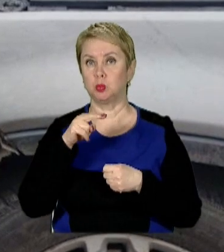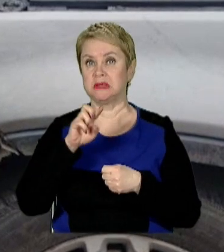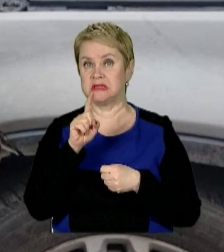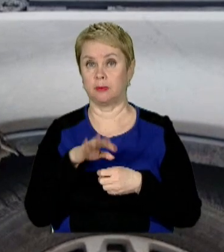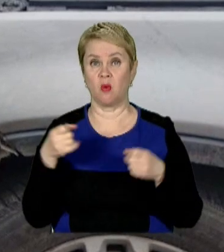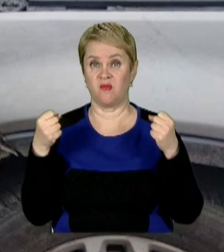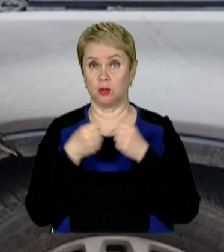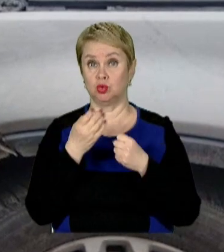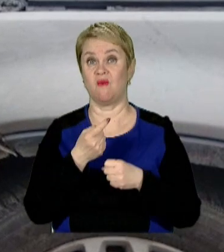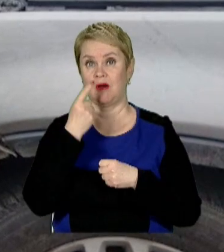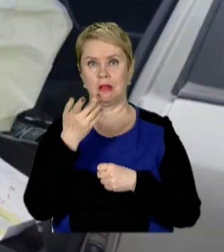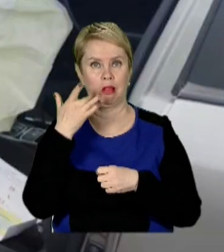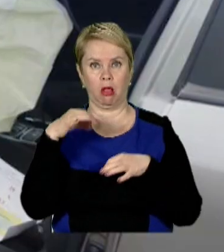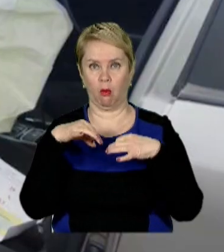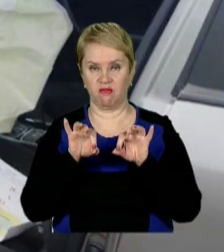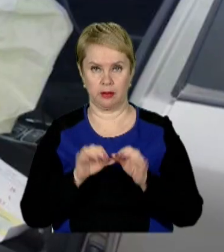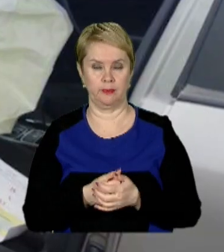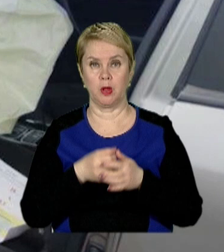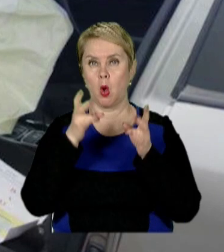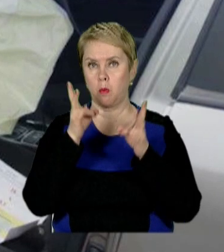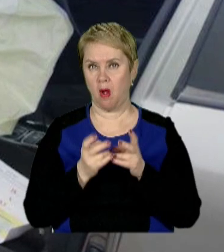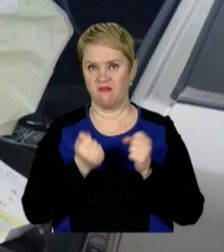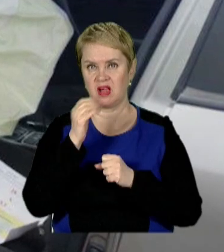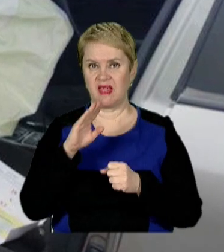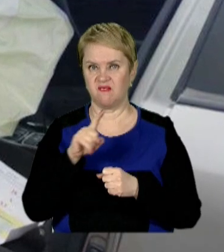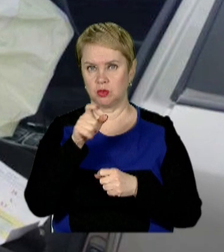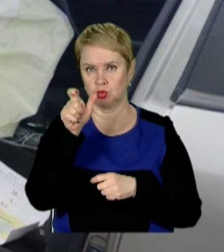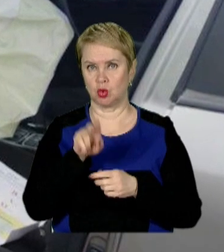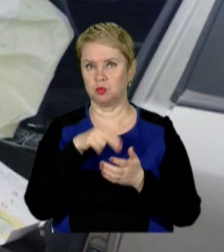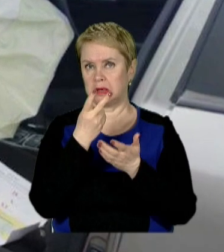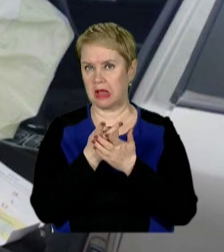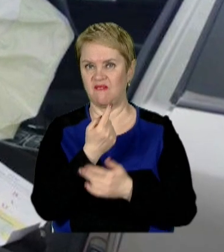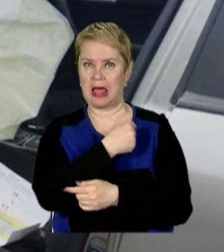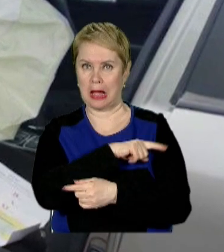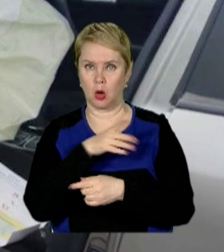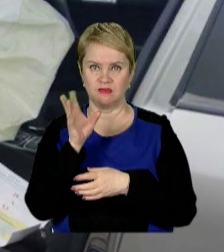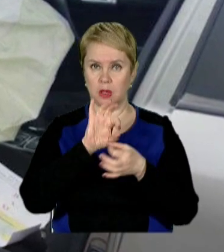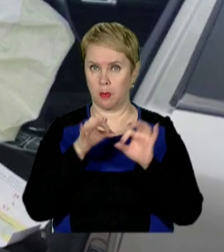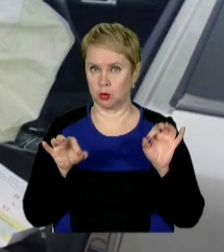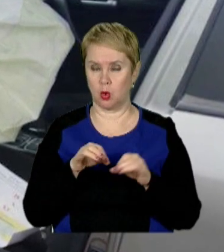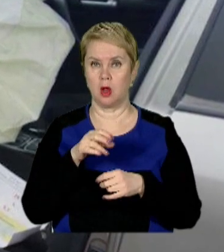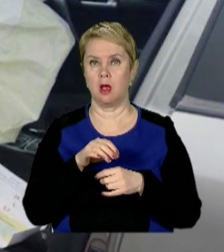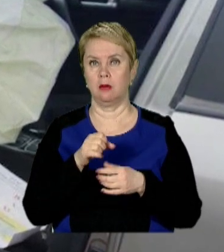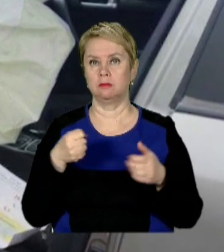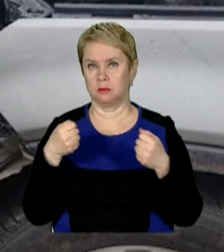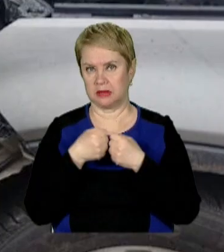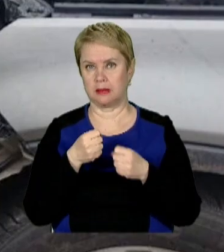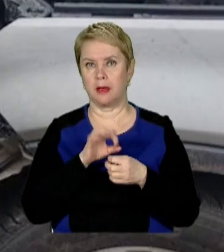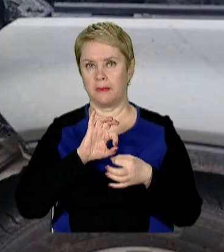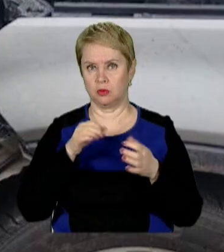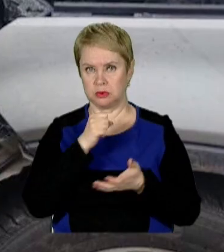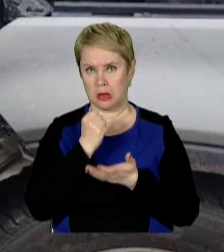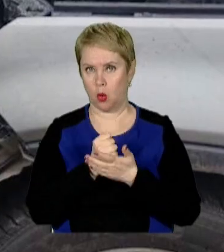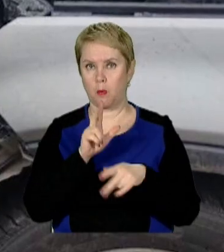потім врізався в ще один легковик. Постраждав водій вазу, чоловіка ушпиталили в лікарні. Усі подробиці петрійної ДТП встановлюють